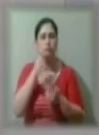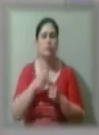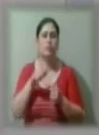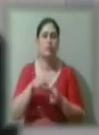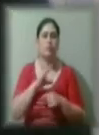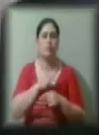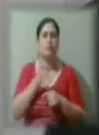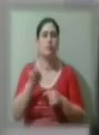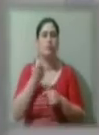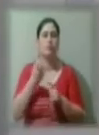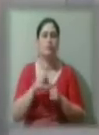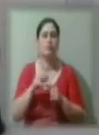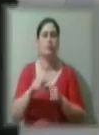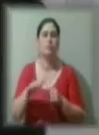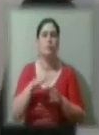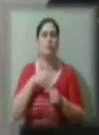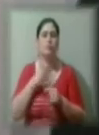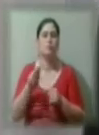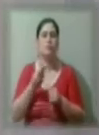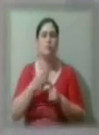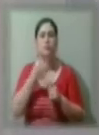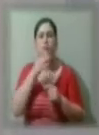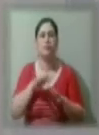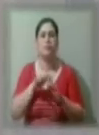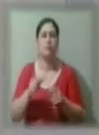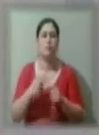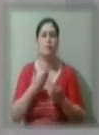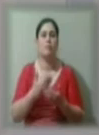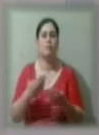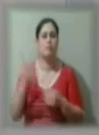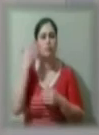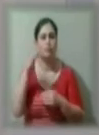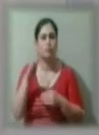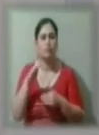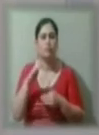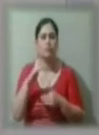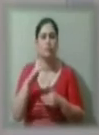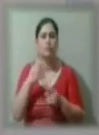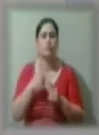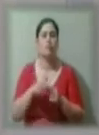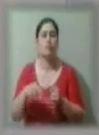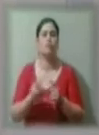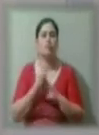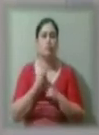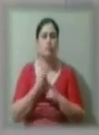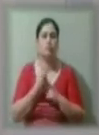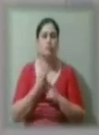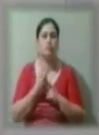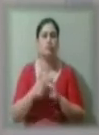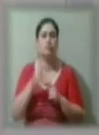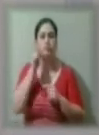нашої землі будь-яка влада, це були представники чужинців. Звідси є українським народом